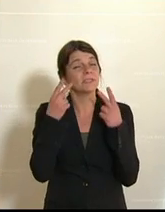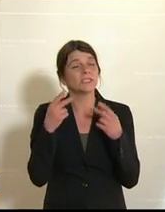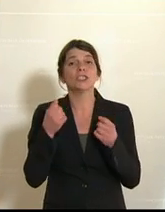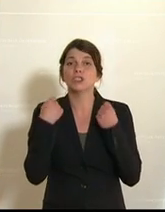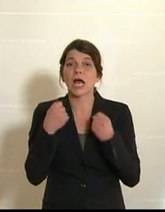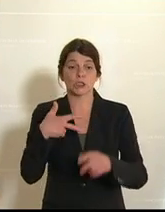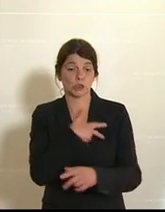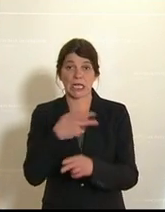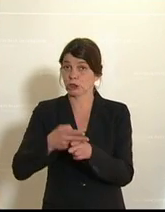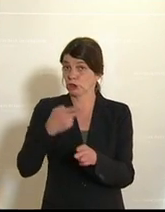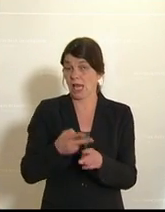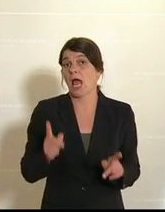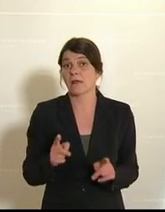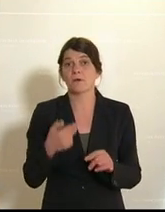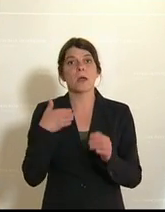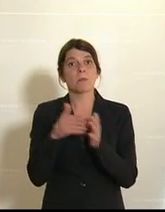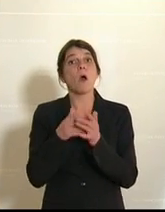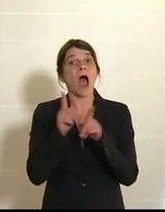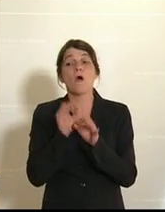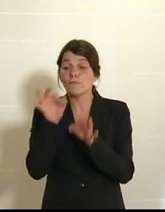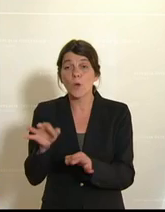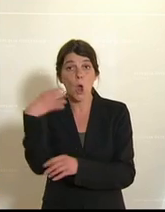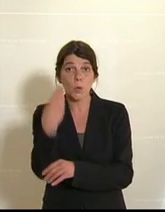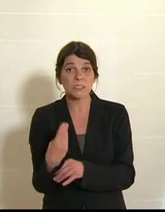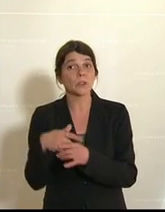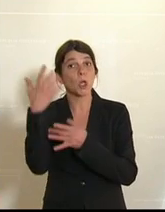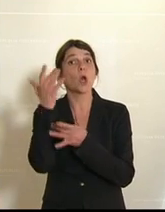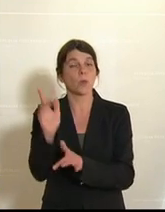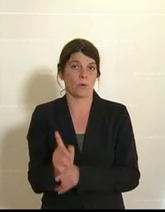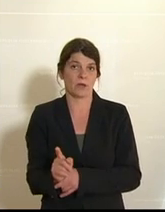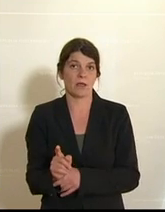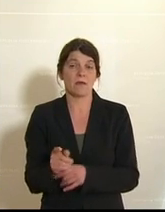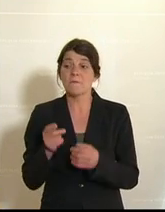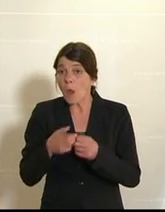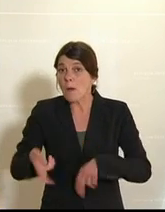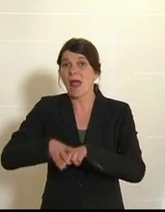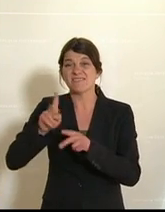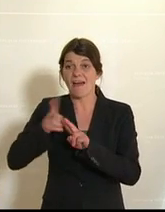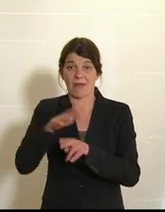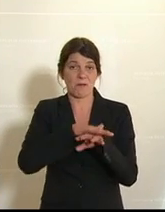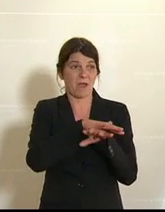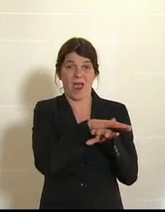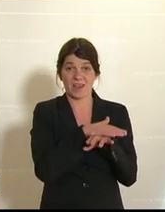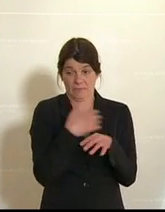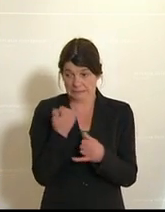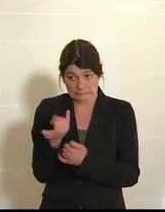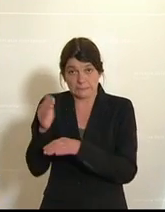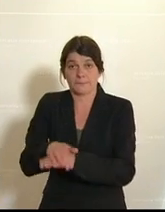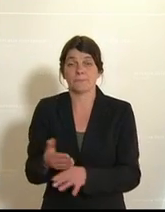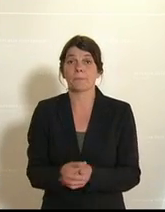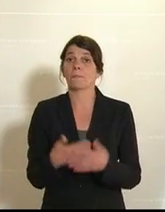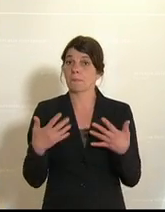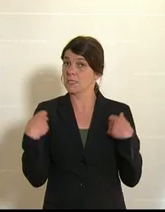brauchen, den brauchen wir für die Kunst und Kultur mehr als in allen anderen Bereichen, wie es sich jetzt zeigt. Und da